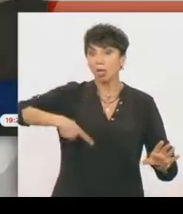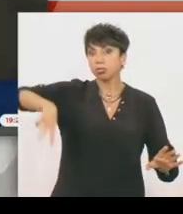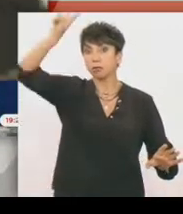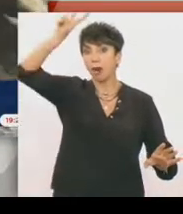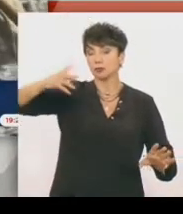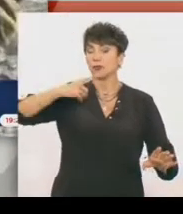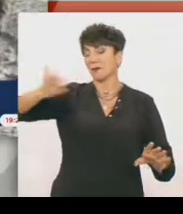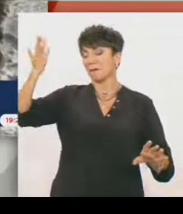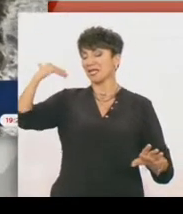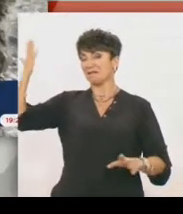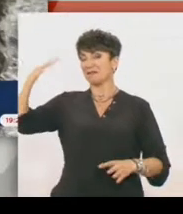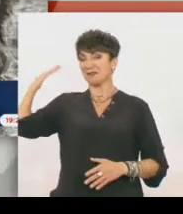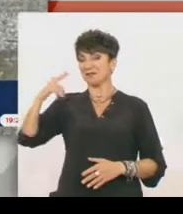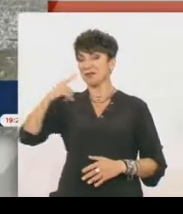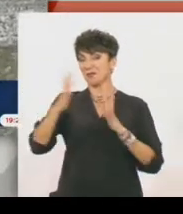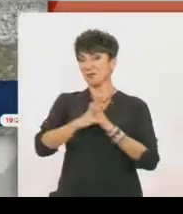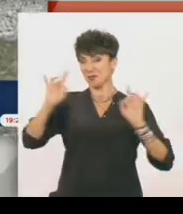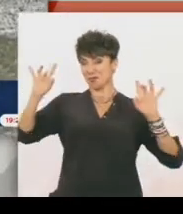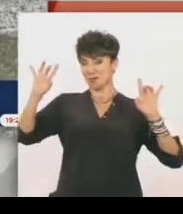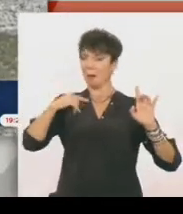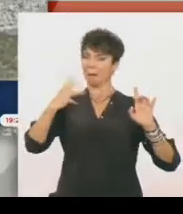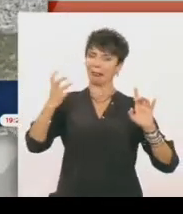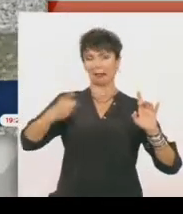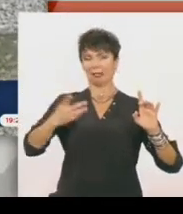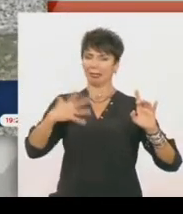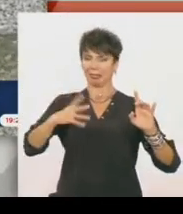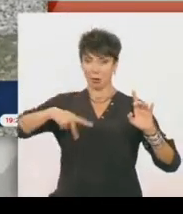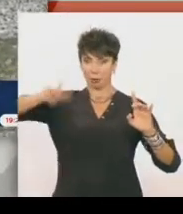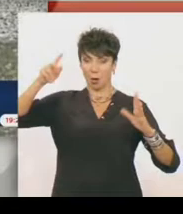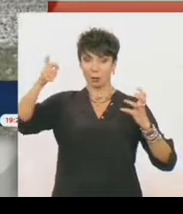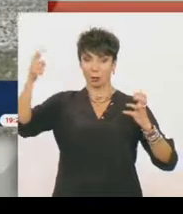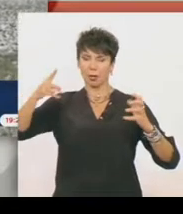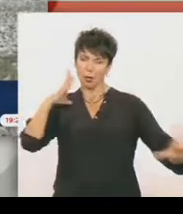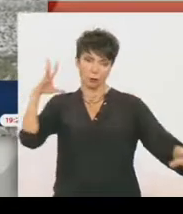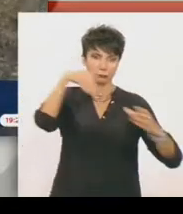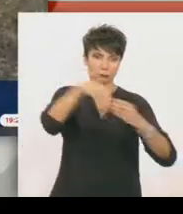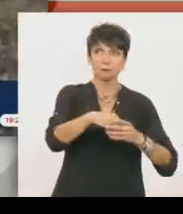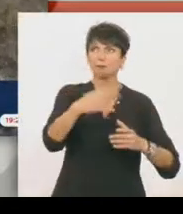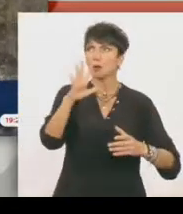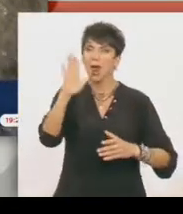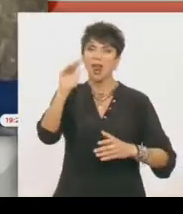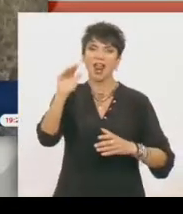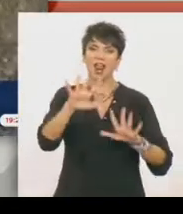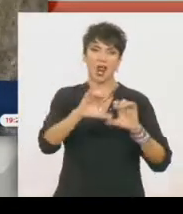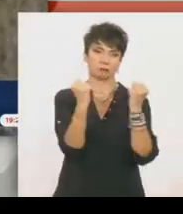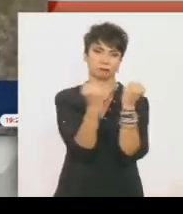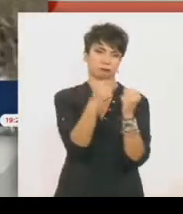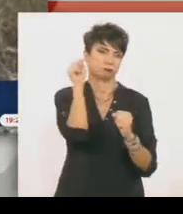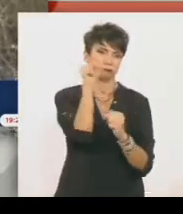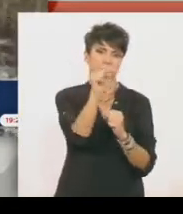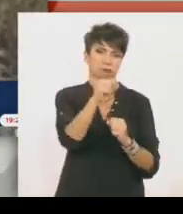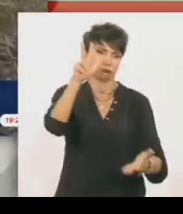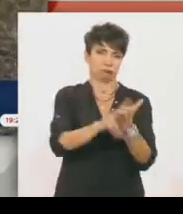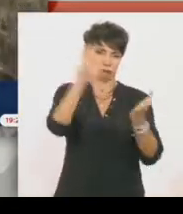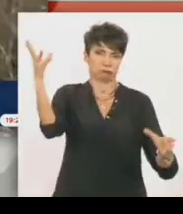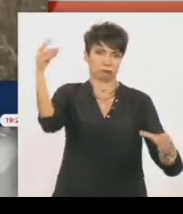της εισδοχής στο ΝΑΤΟ. Άρα, περνέ από κοινοβούλιο και Ιούνιο σε σύνοδο, ίσως ανακοινωθεί. Σουηδία. Σουηδία και